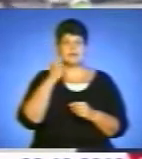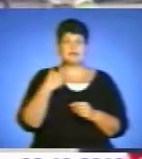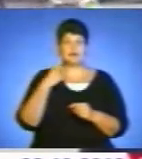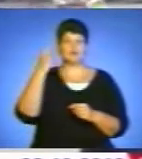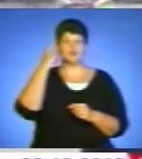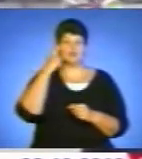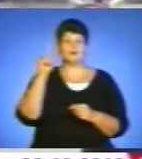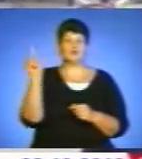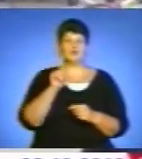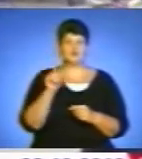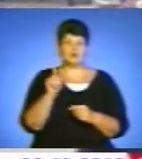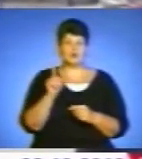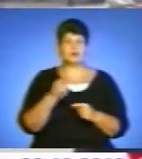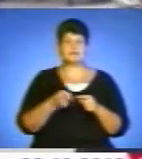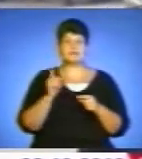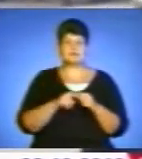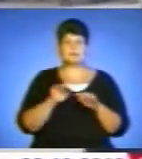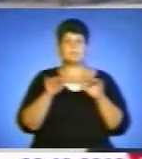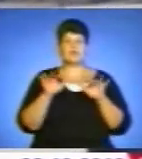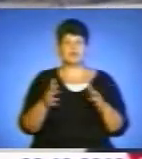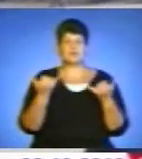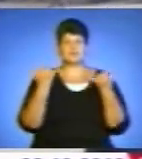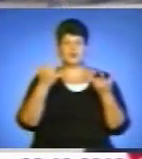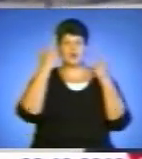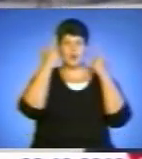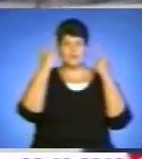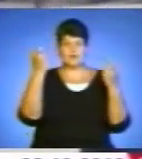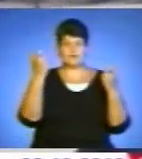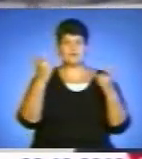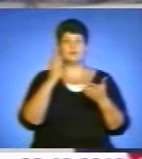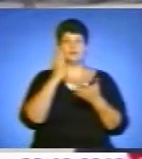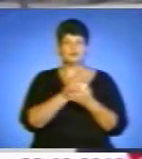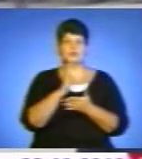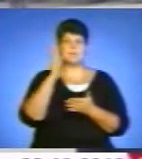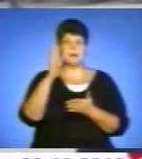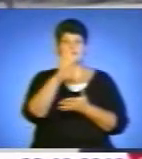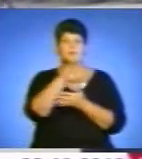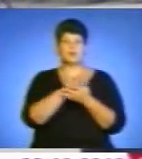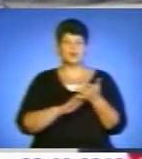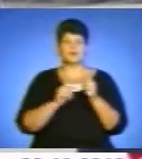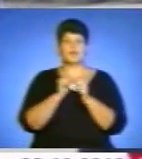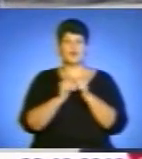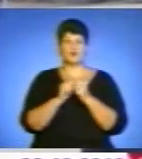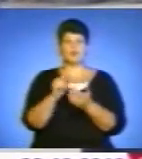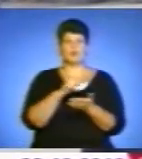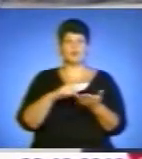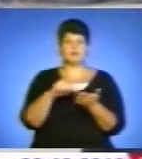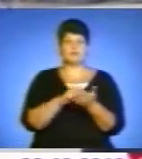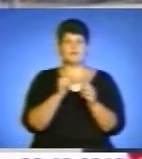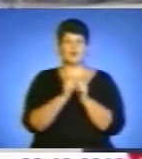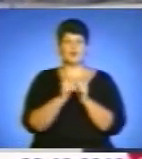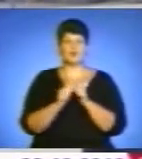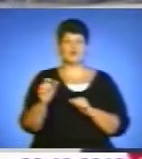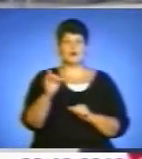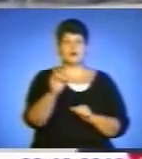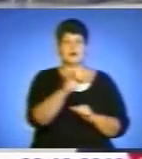що цей марафон, який ми сьогодні об'явили, буде мати продовження у кожному місті, у кожному районі